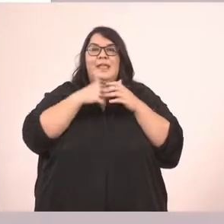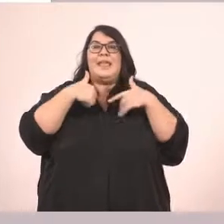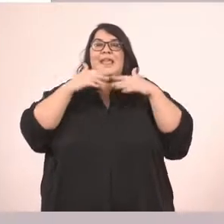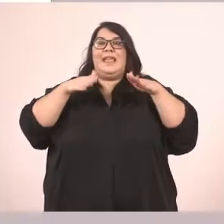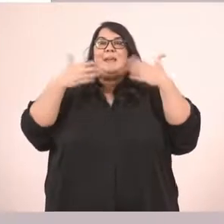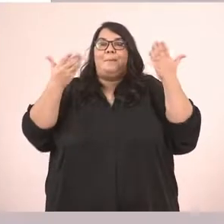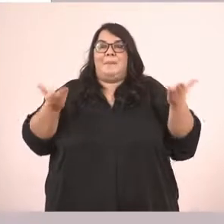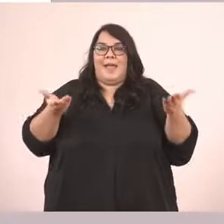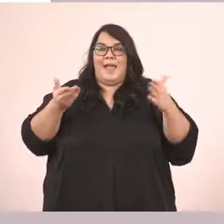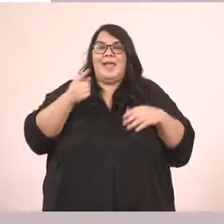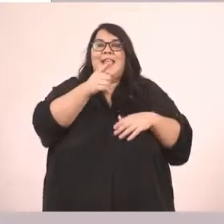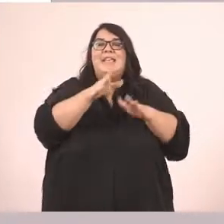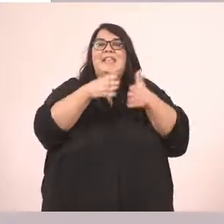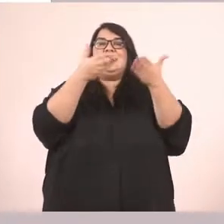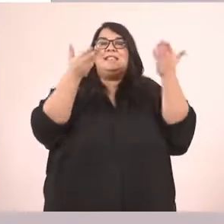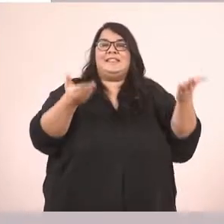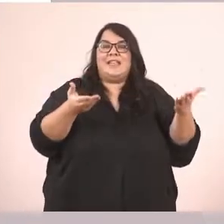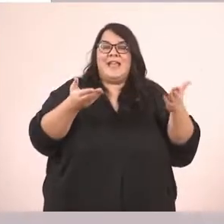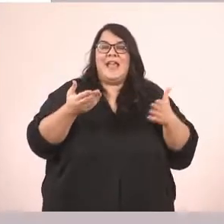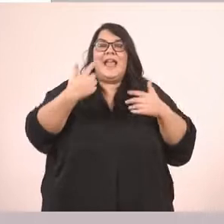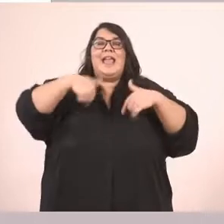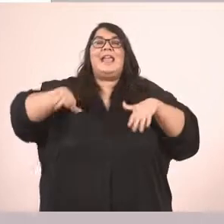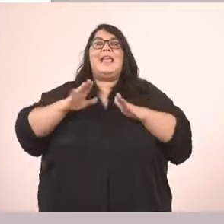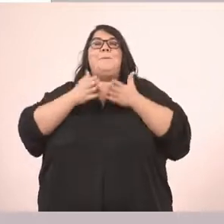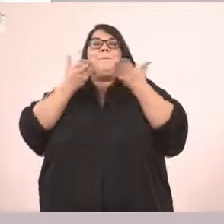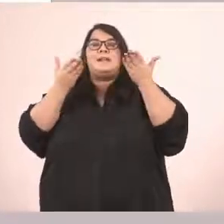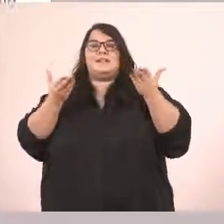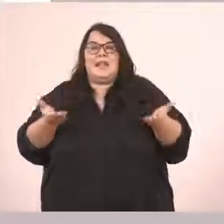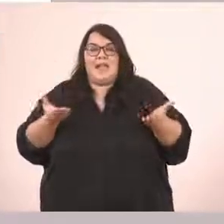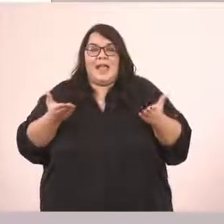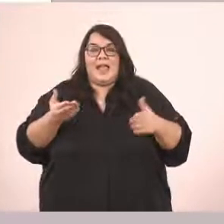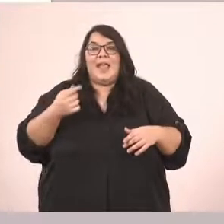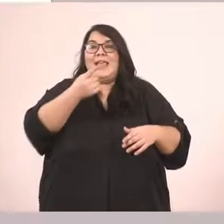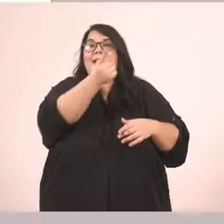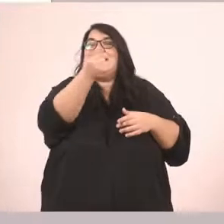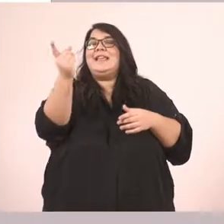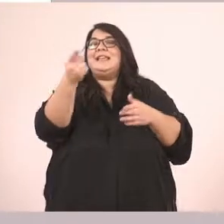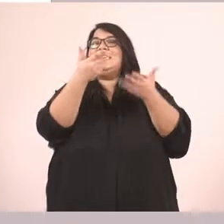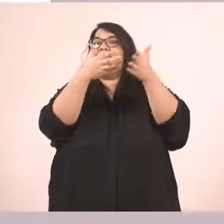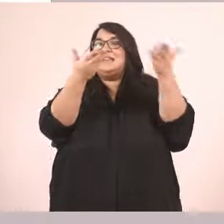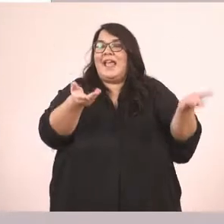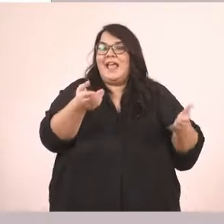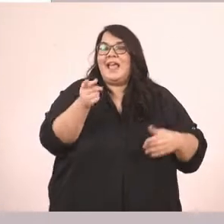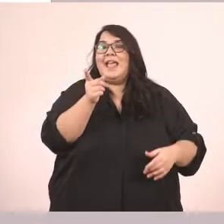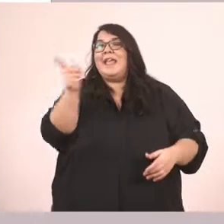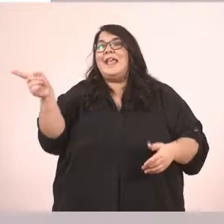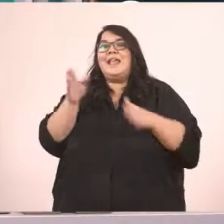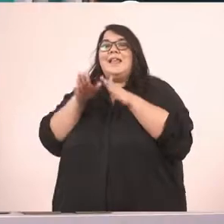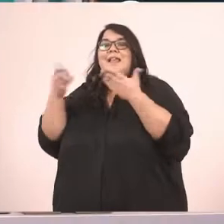Είμαι, είσαι, είμαστε, είστε, είναι.